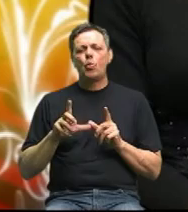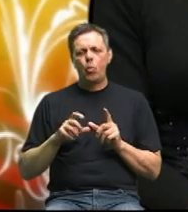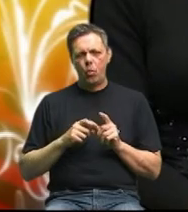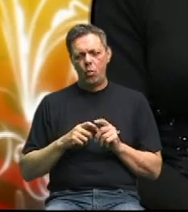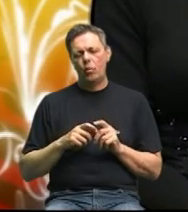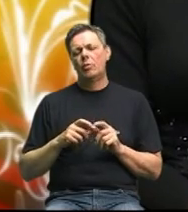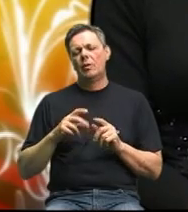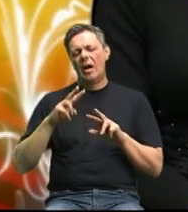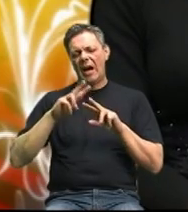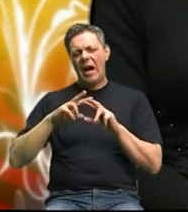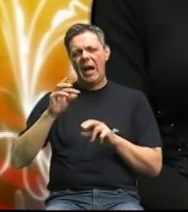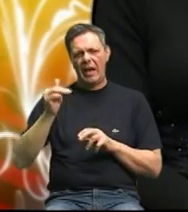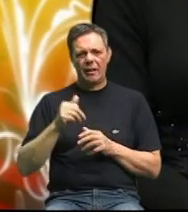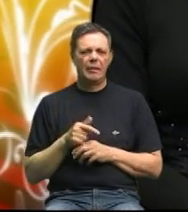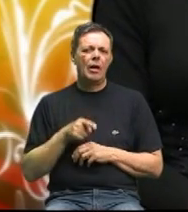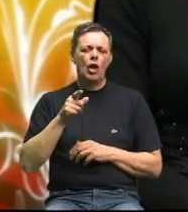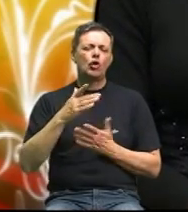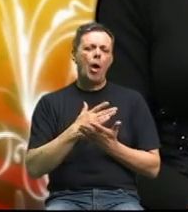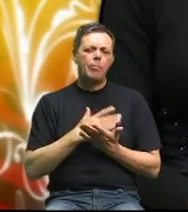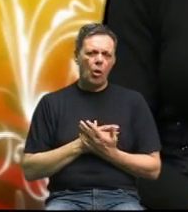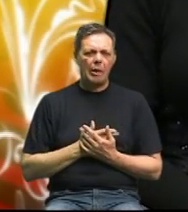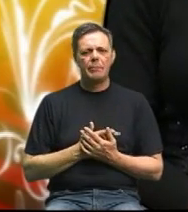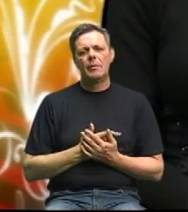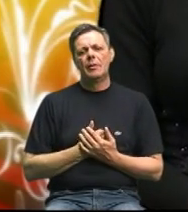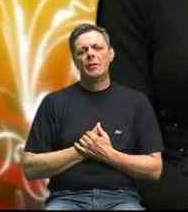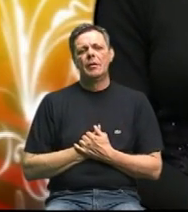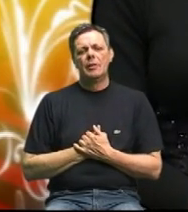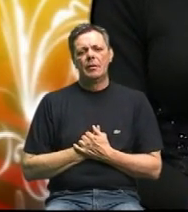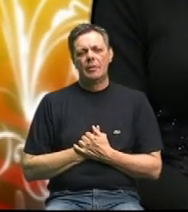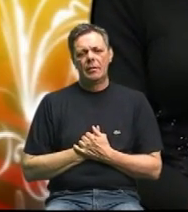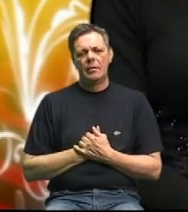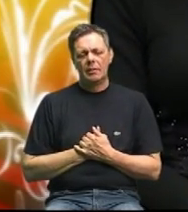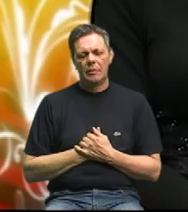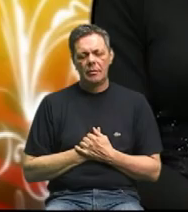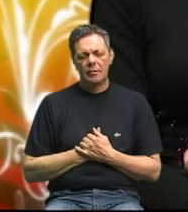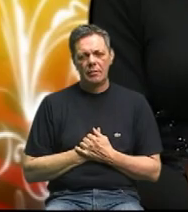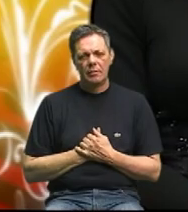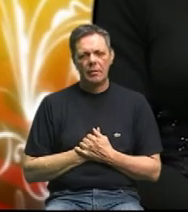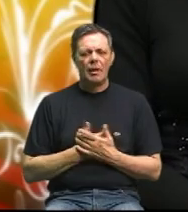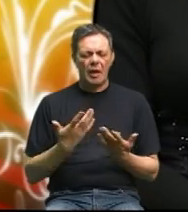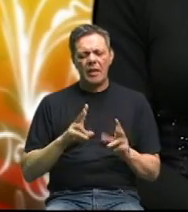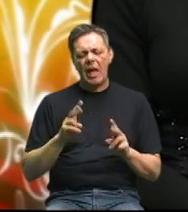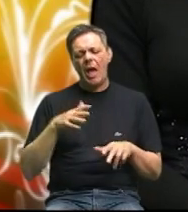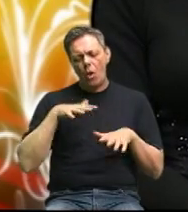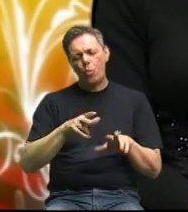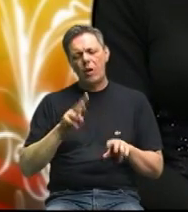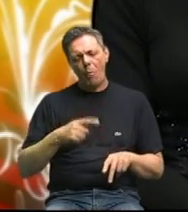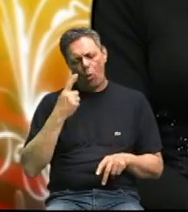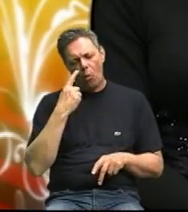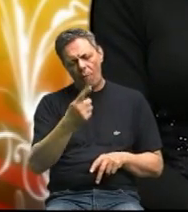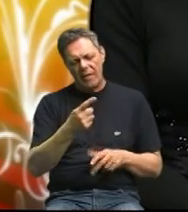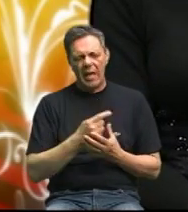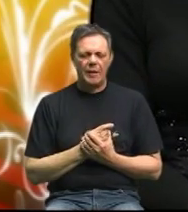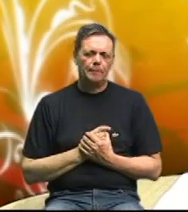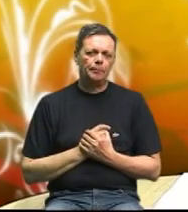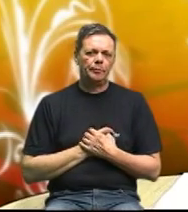da da da to je program koji je i kod nas kod Slovačkoj i ovdje i može se malo ipak pogledati ako